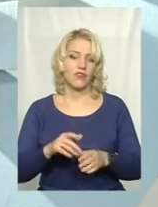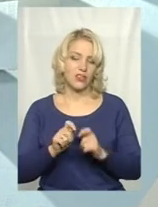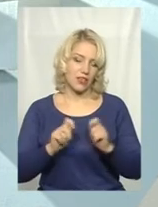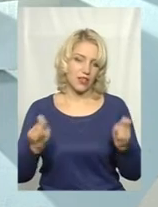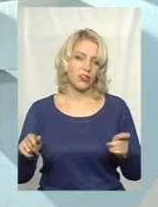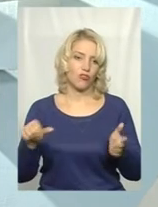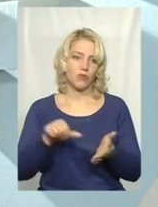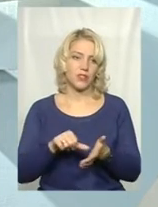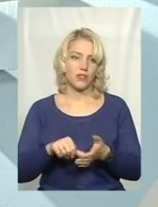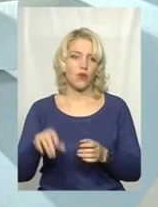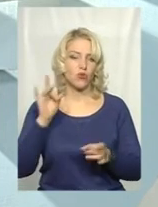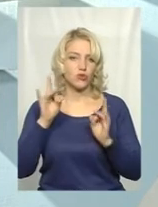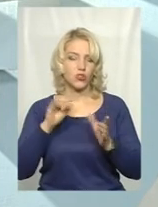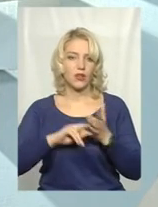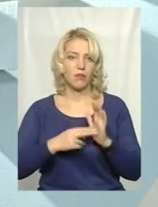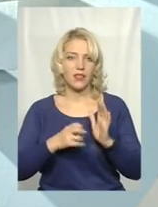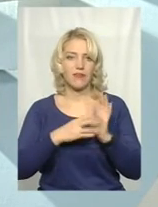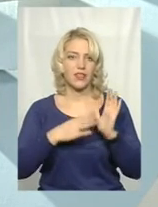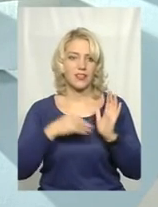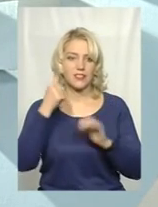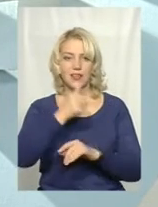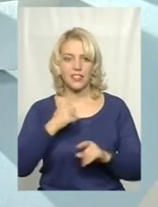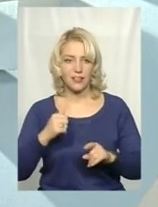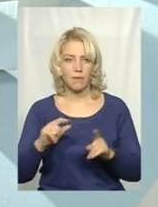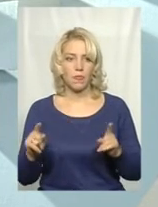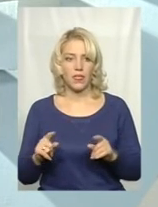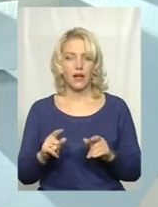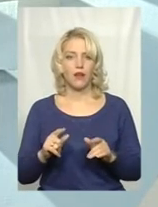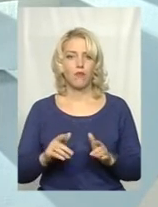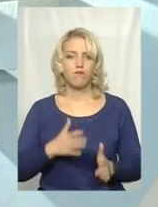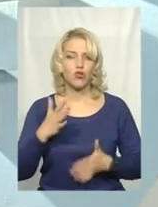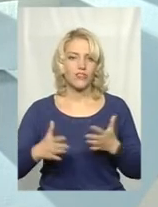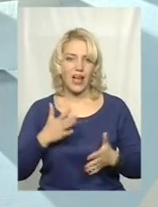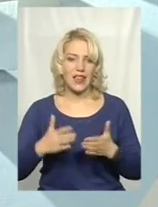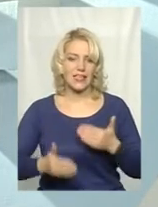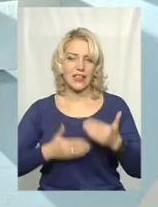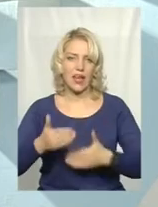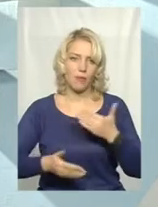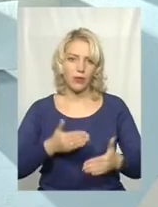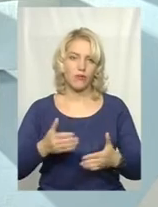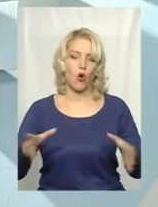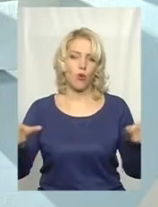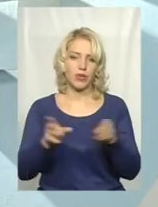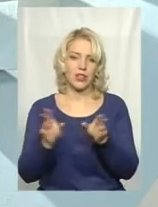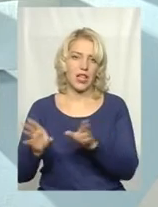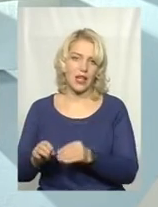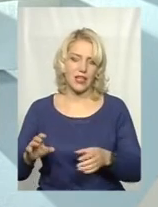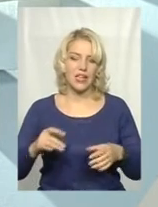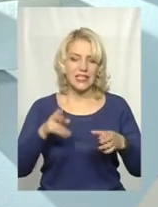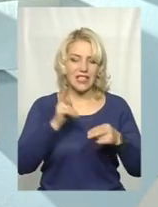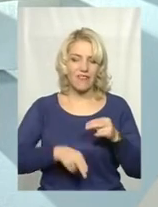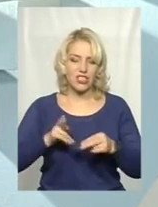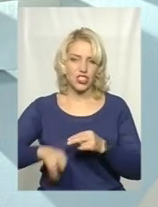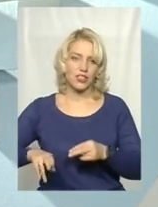української еліти озвучили, тому що плани на 19-й рік поживавлення темпів об'єднання, завершення процесів